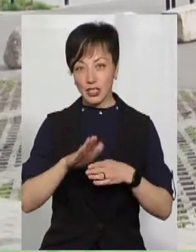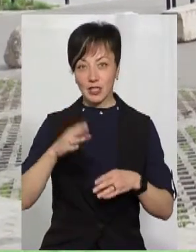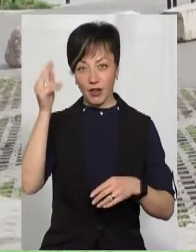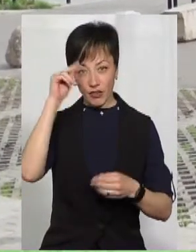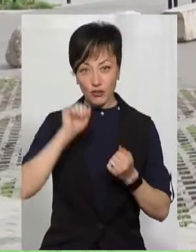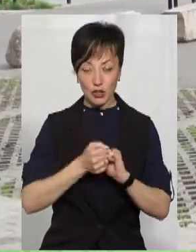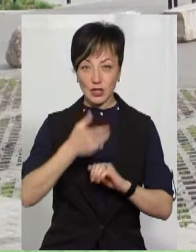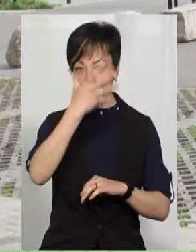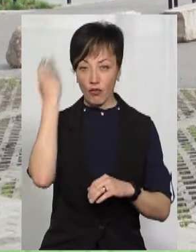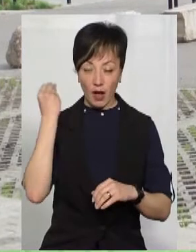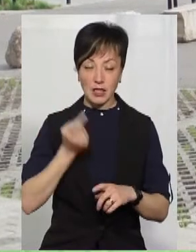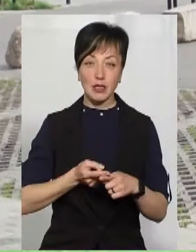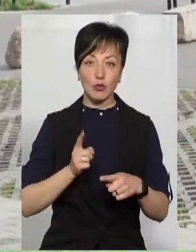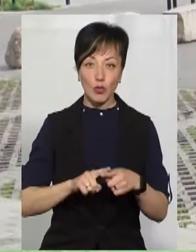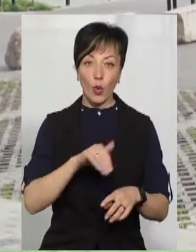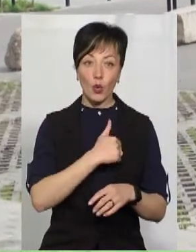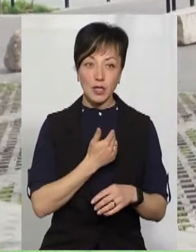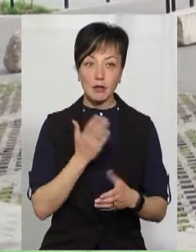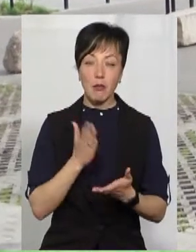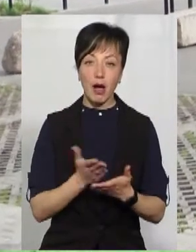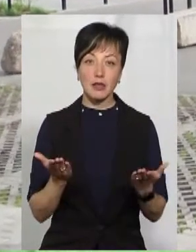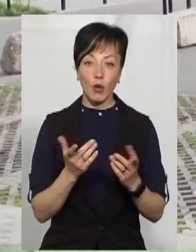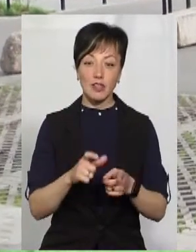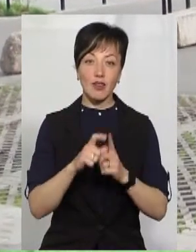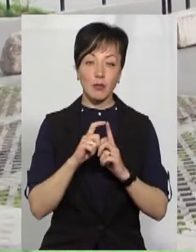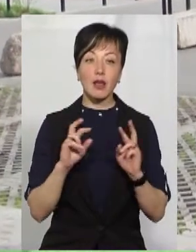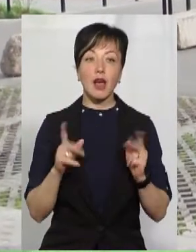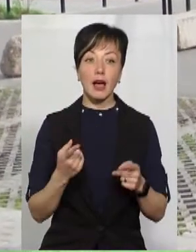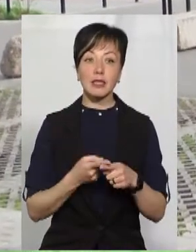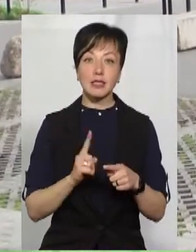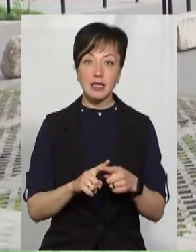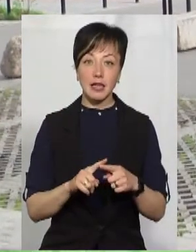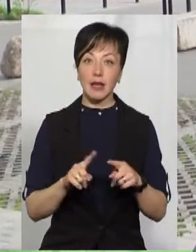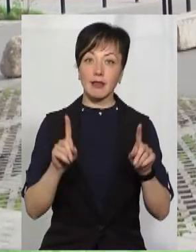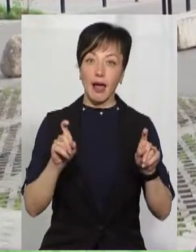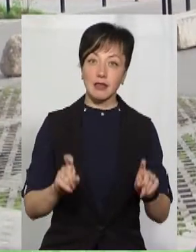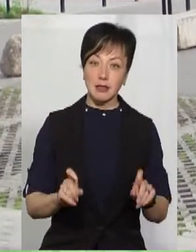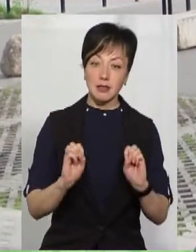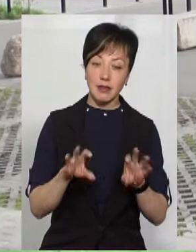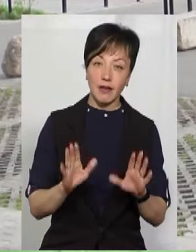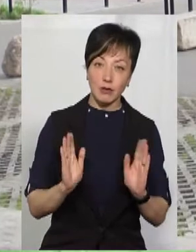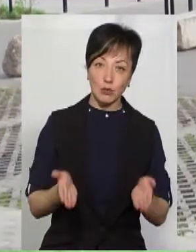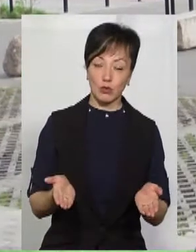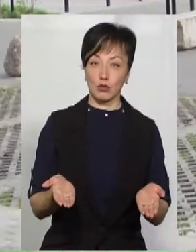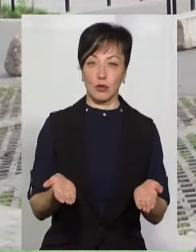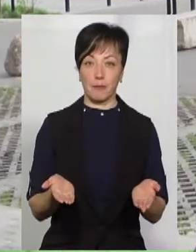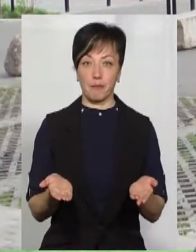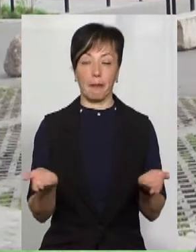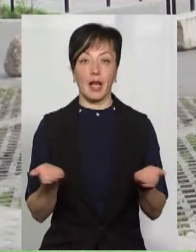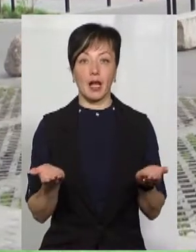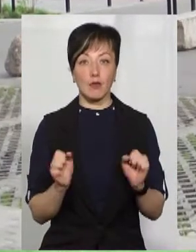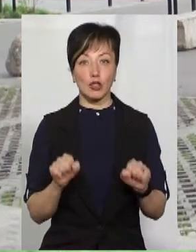зазвичай. Тому хотілося б, звісно, мати якусь відповідь, яким чином ці мають тести будуть складатися, які,